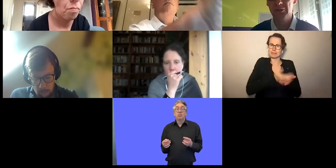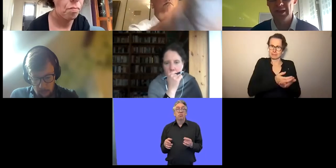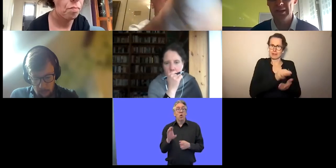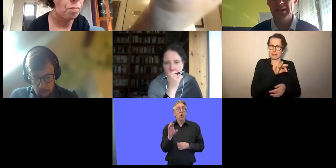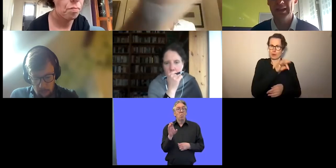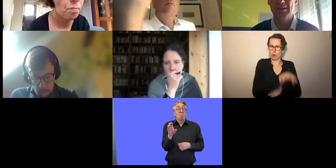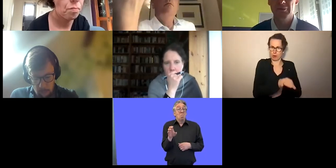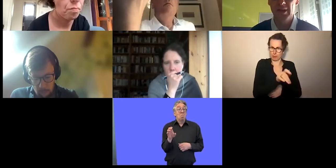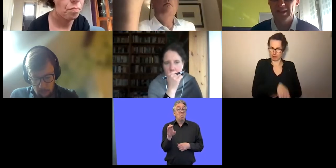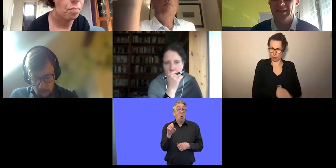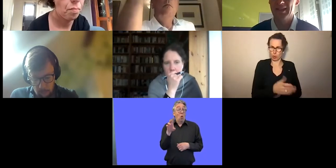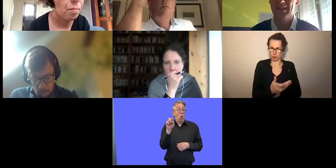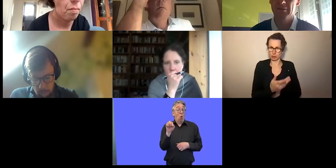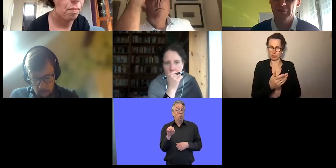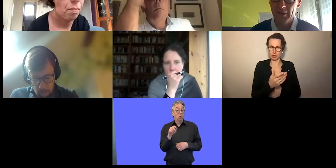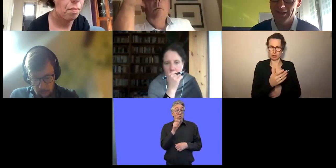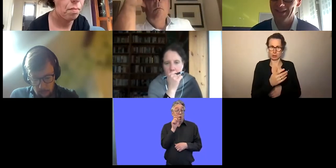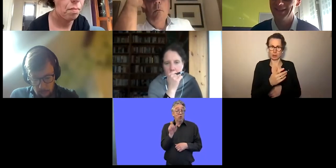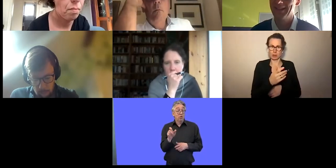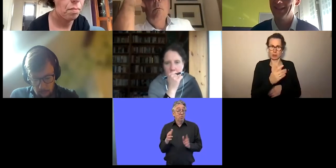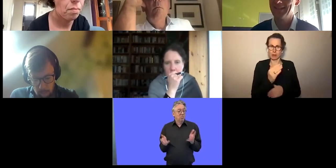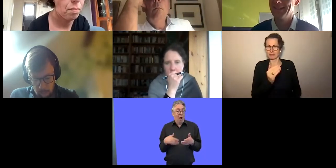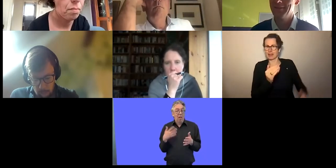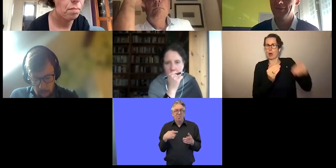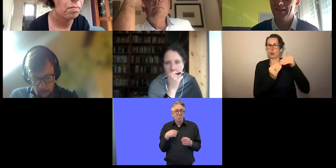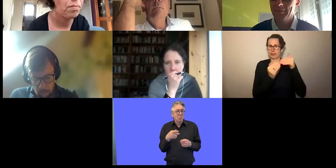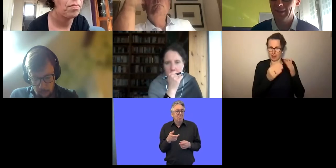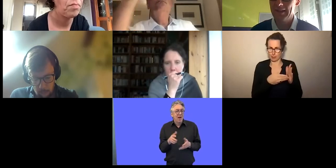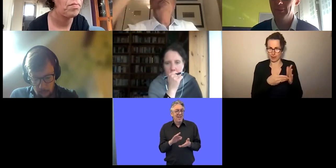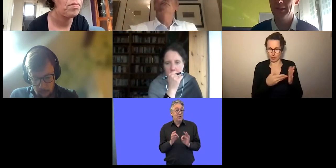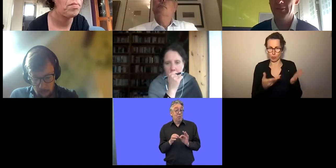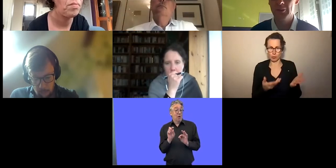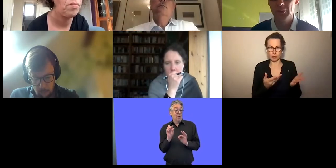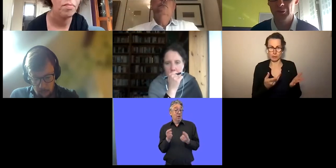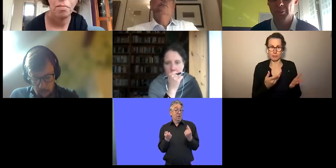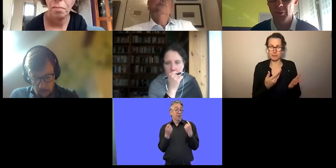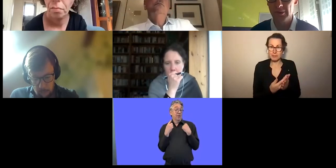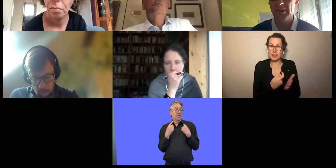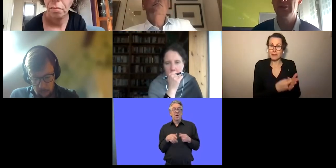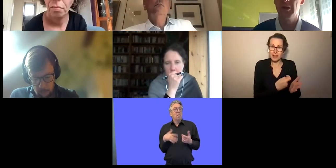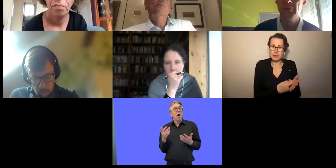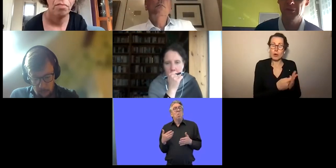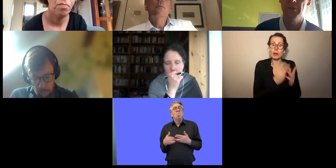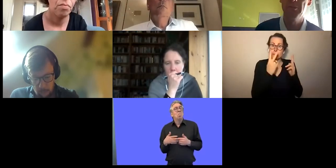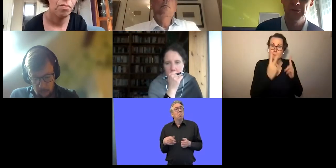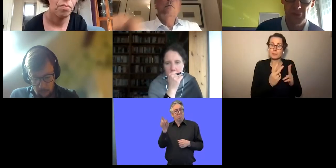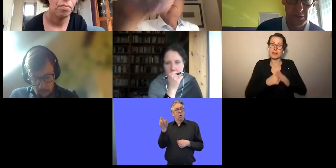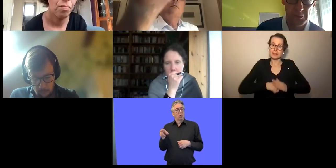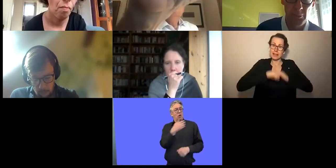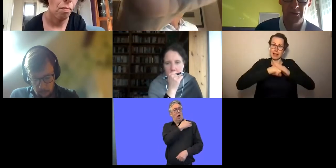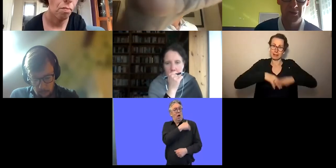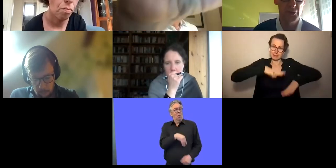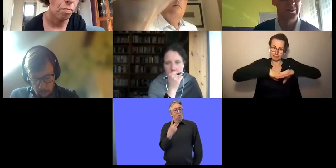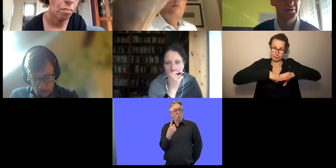Gerät, um das Problem zu beseitigen oder zu überwinden. Und es ist auf jeden Fall sehr